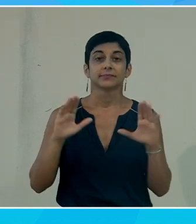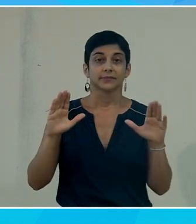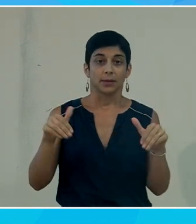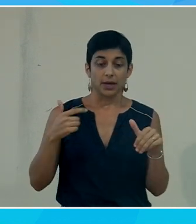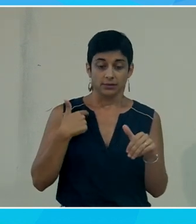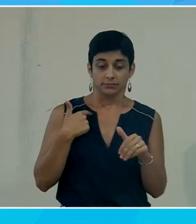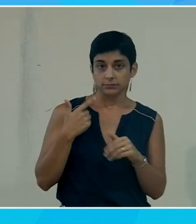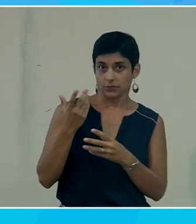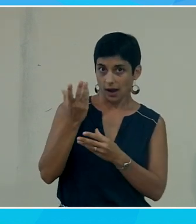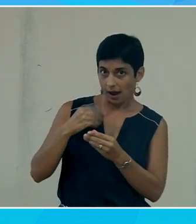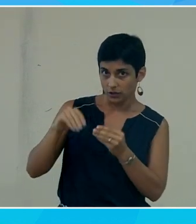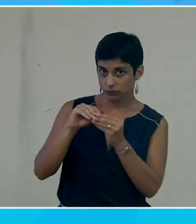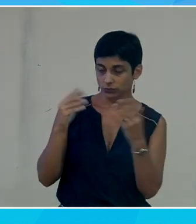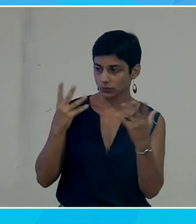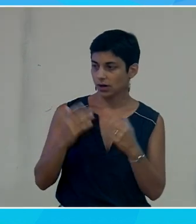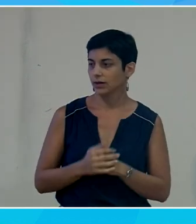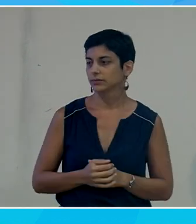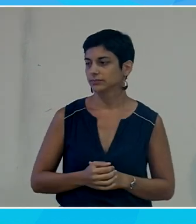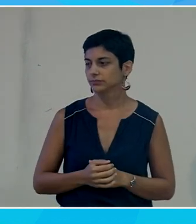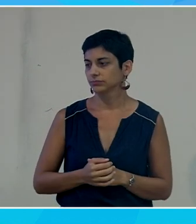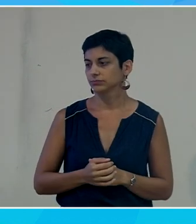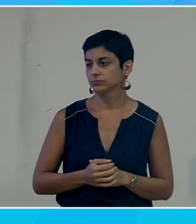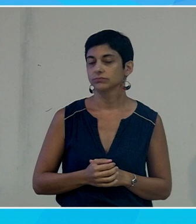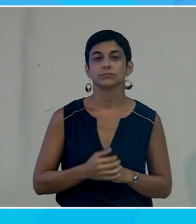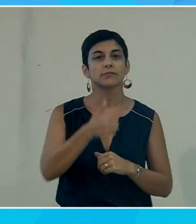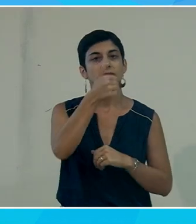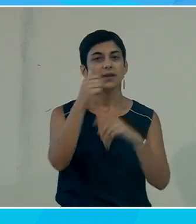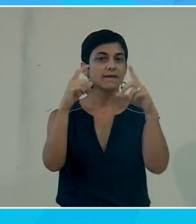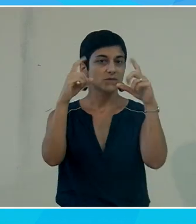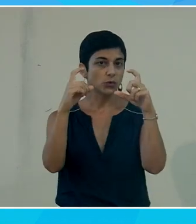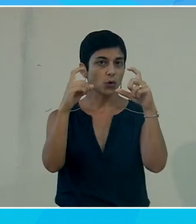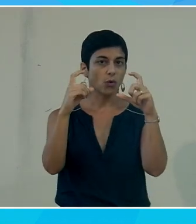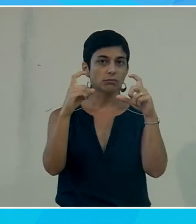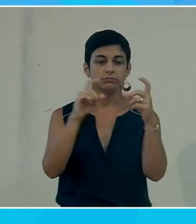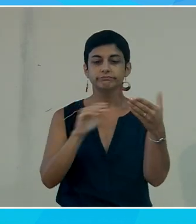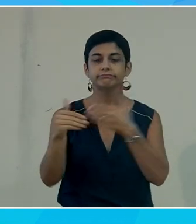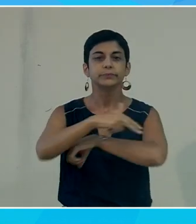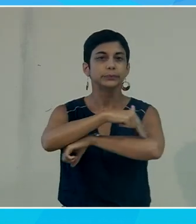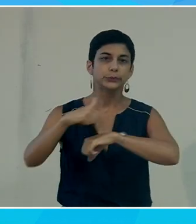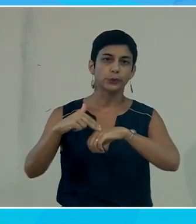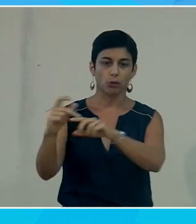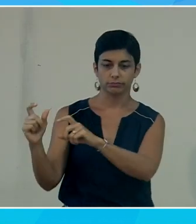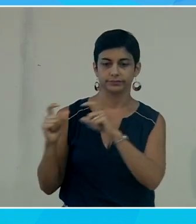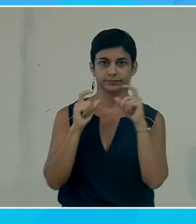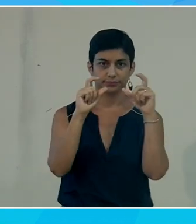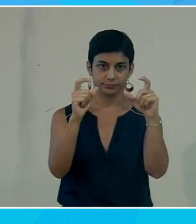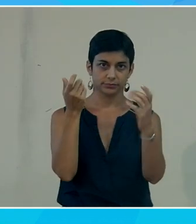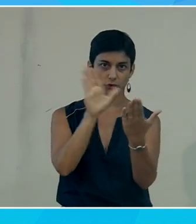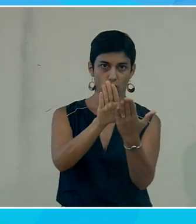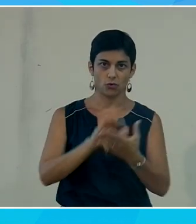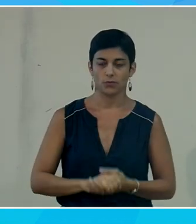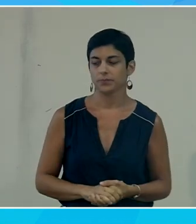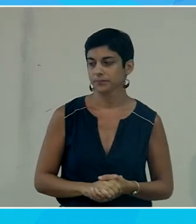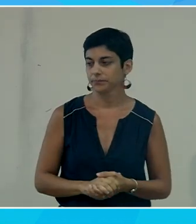mon document, je vais aller ajouter une photo que j'avais stockée sur mon ordinateur. donc une